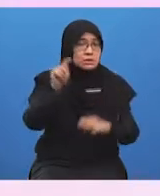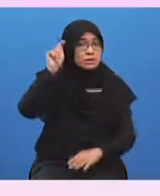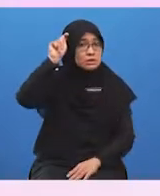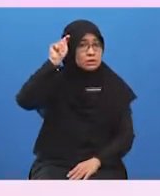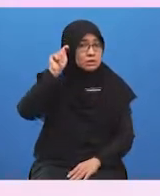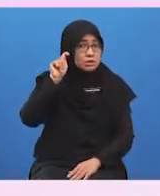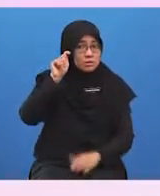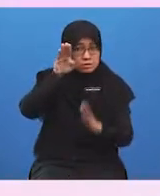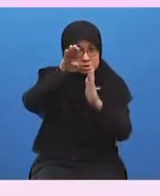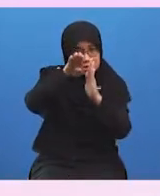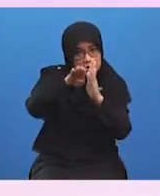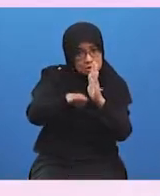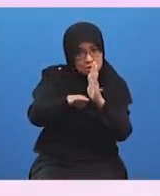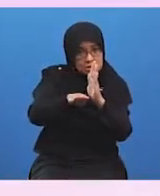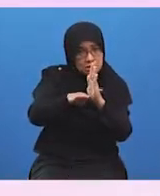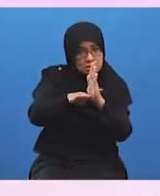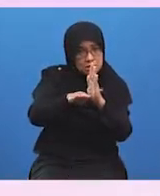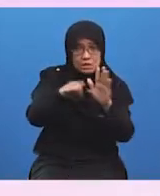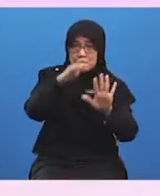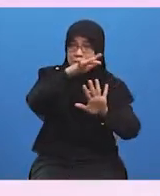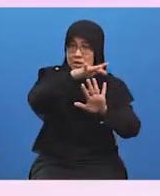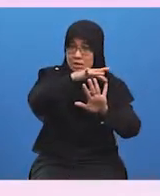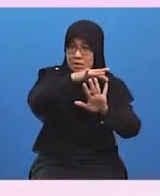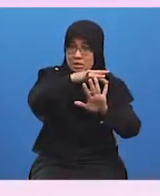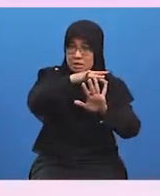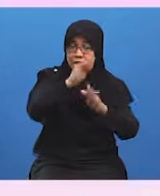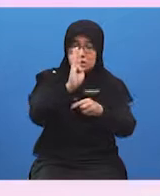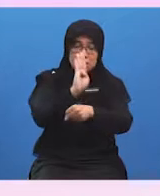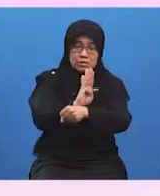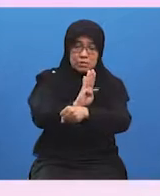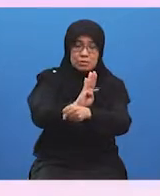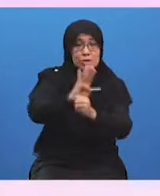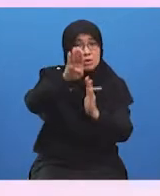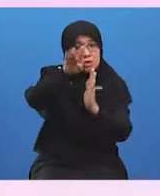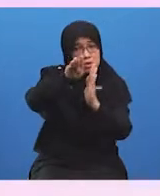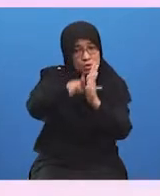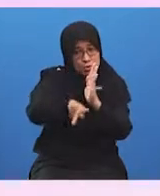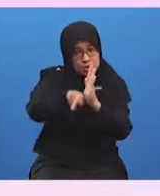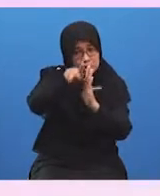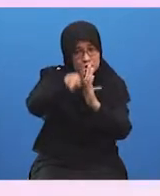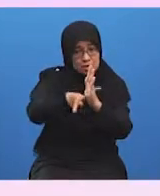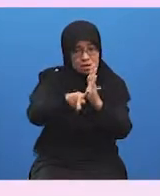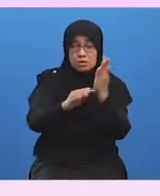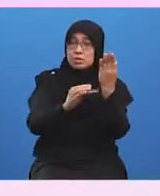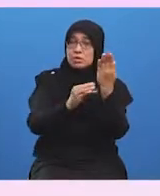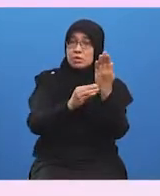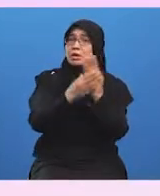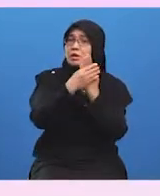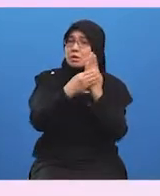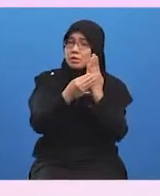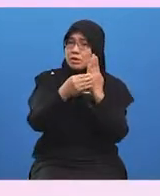rendah. Dan yang kelima, buruh kurang mahir. Dan yang terakhir sekali ialah kurang bahan mentah.